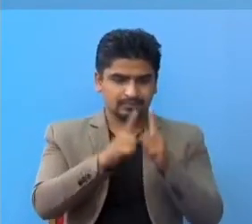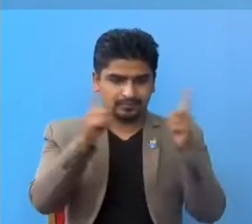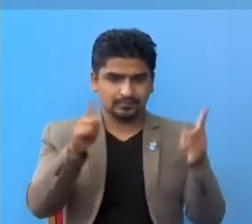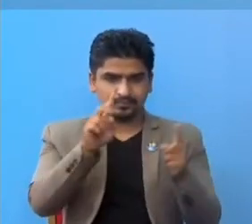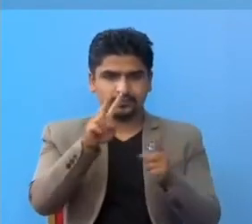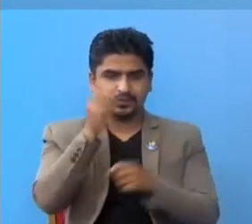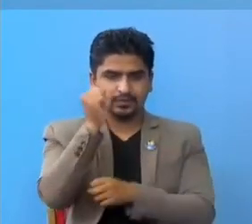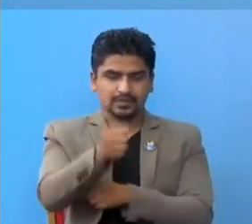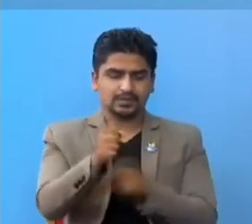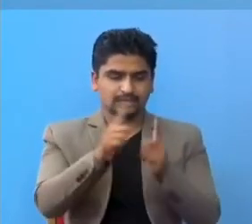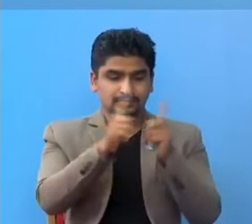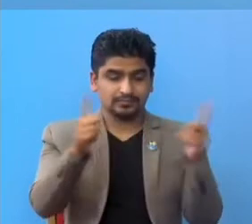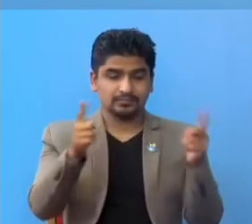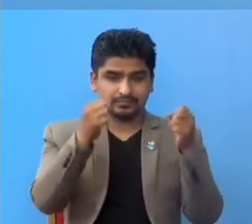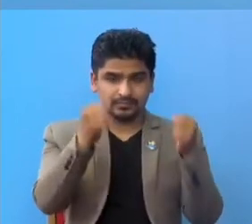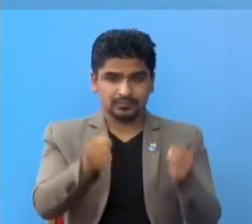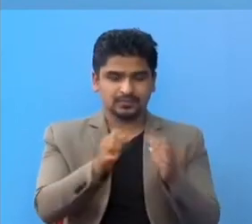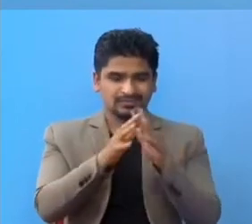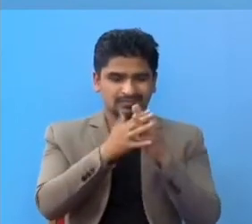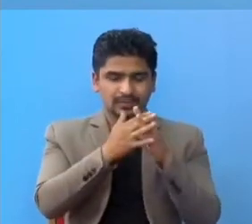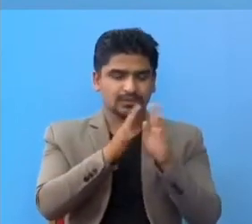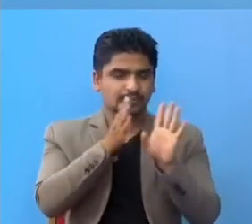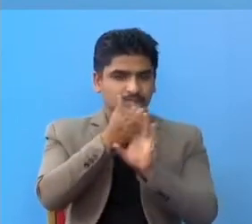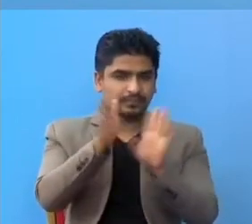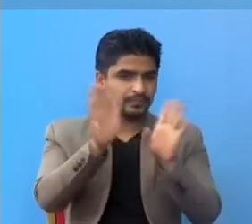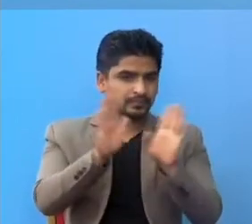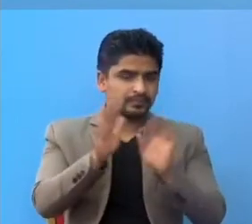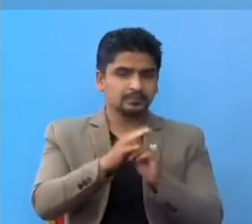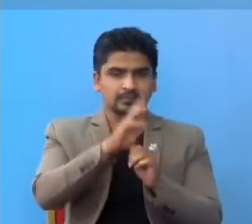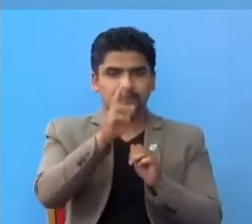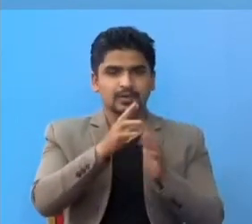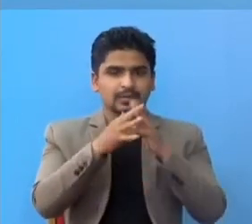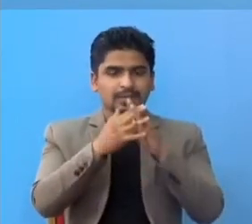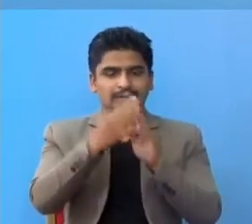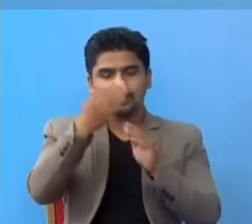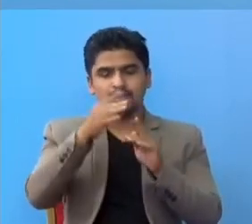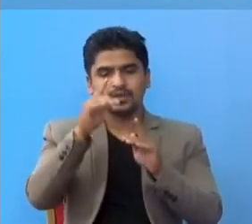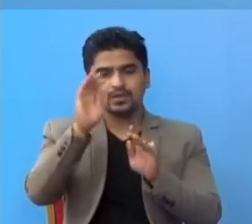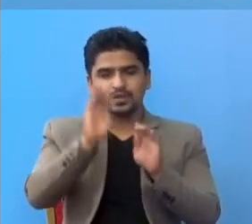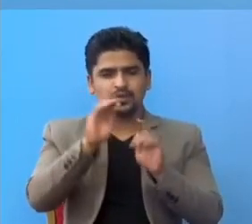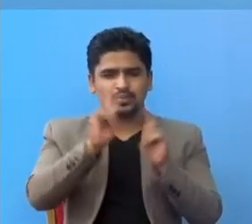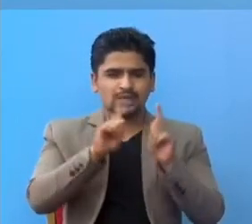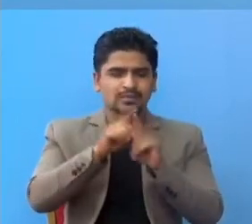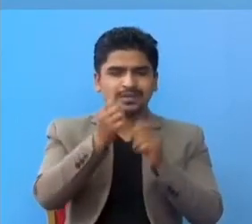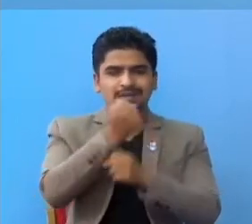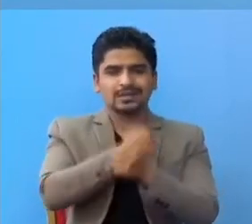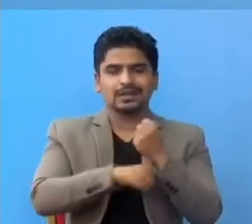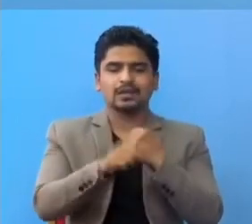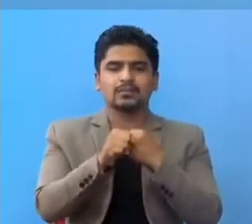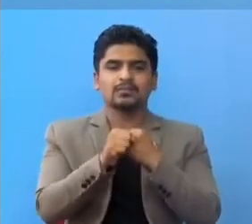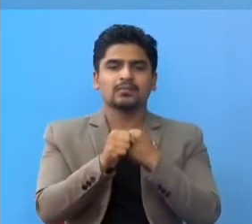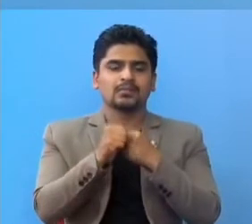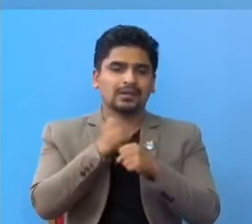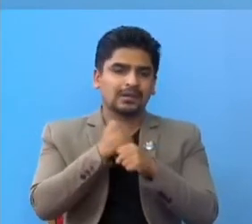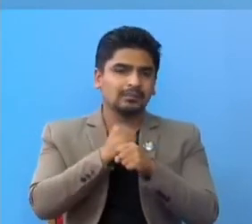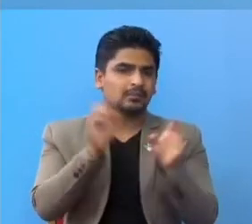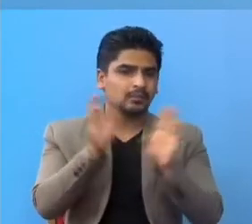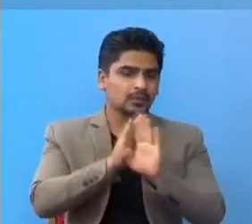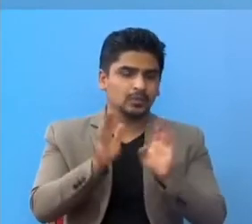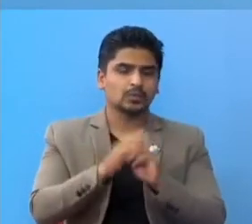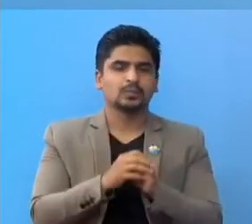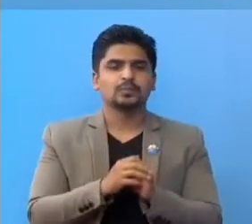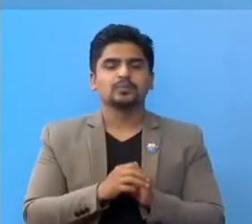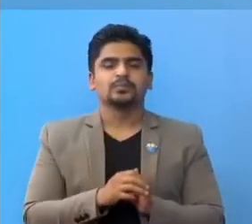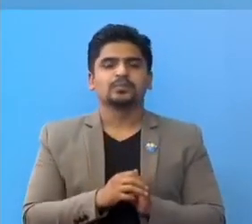मीटर को दुरी कायम गरूँ, भेडवाड मां न जाओं, र भेडवाड न सकने कु आप न गरूँ,